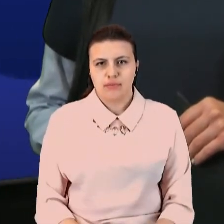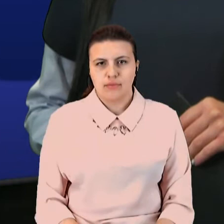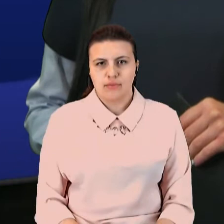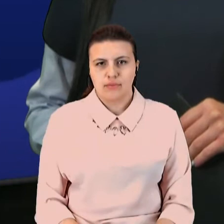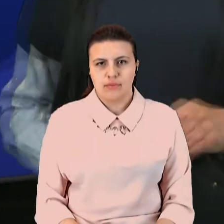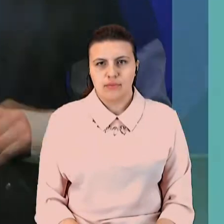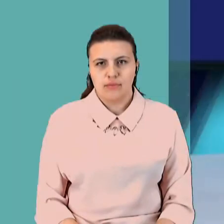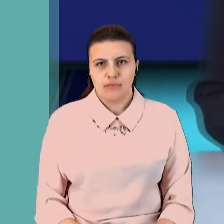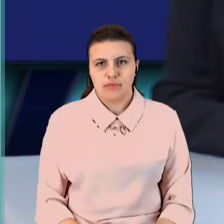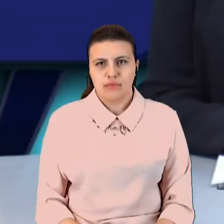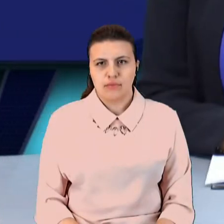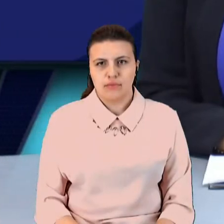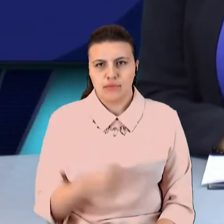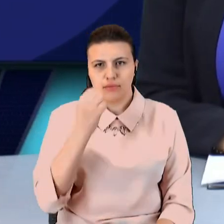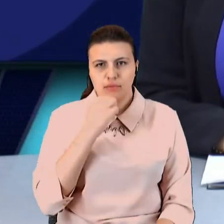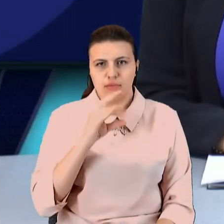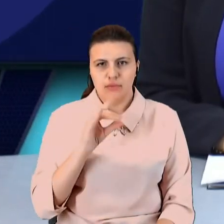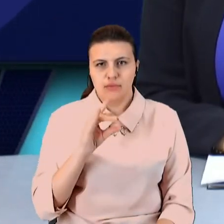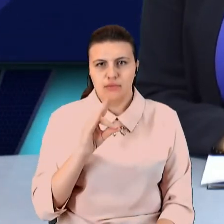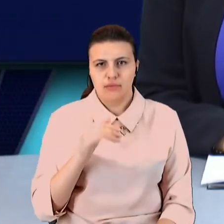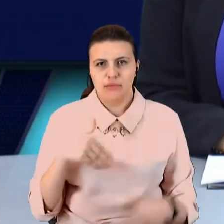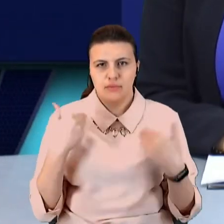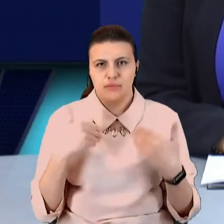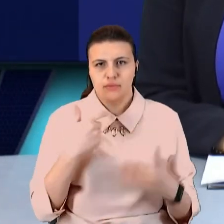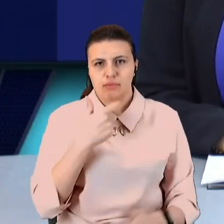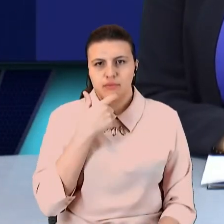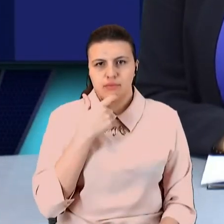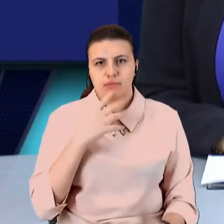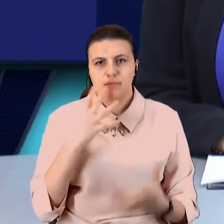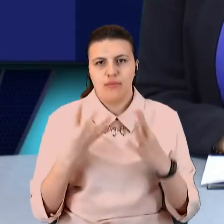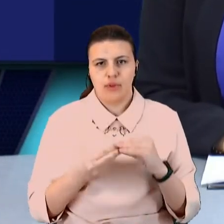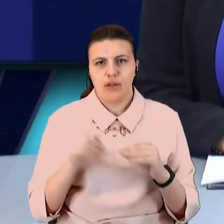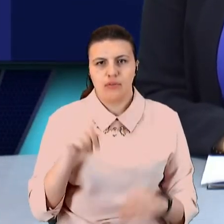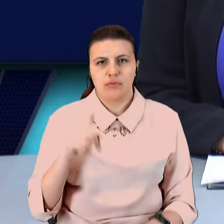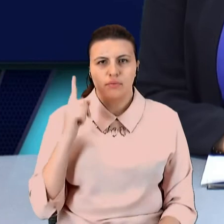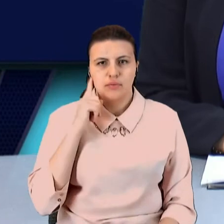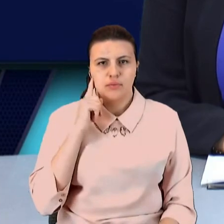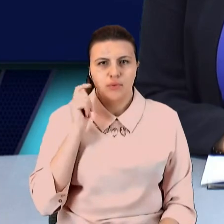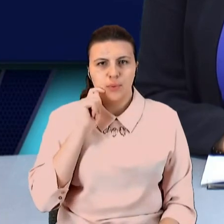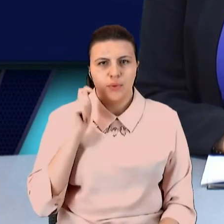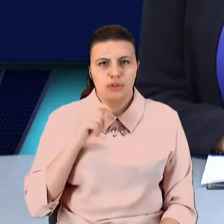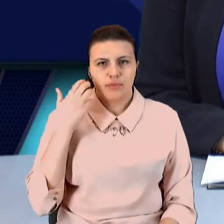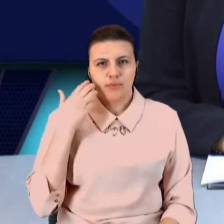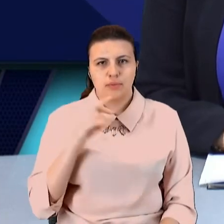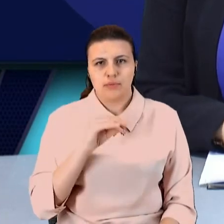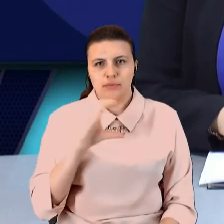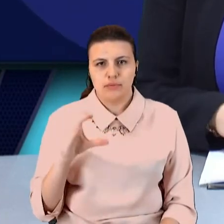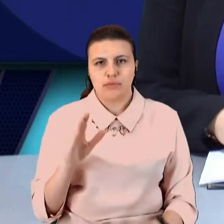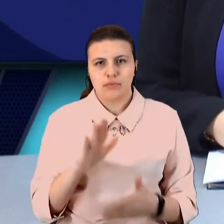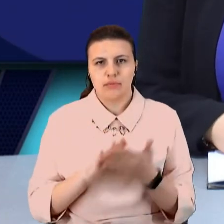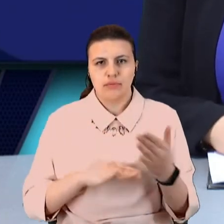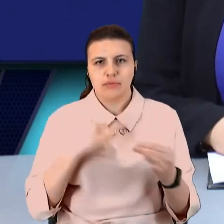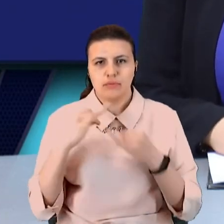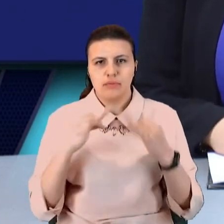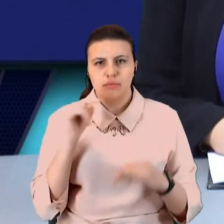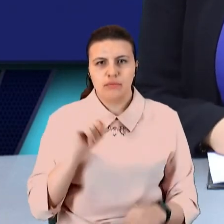Дякую, Олександру. Вітаю глядачів Суспільного, а також слухачів українського радіопульс. Далі будемо говорити про те, що третина